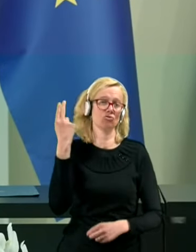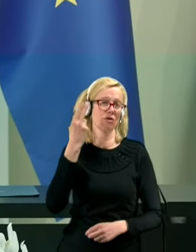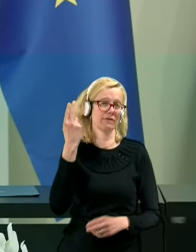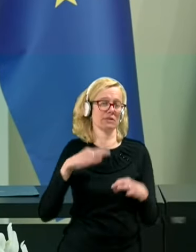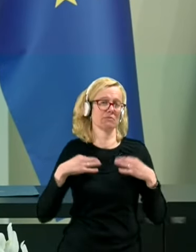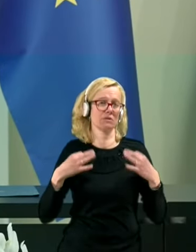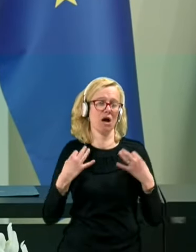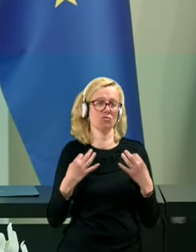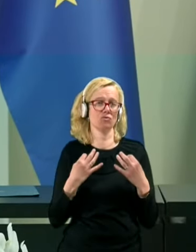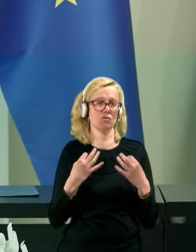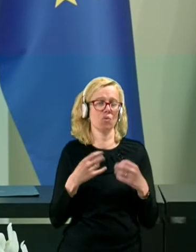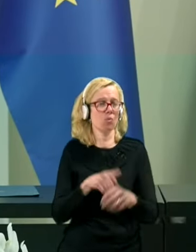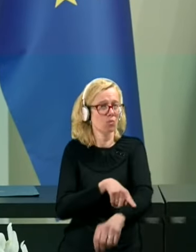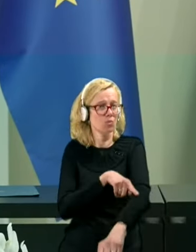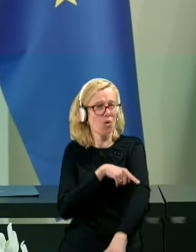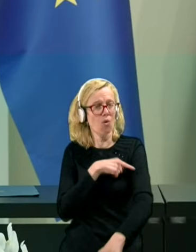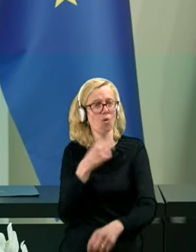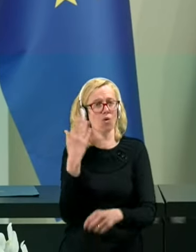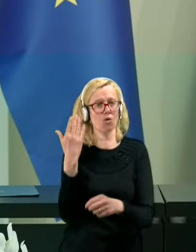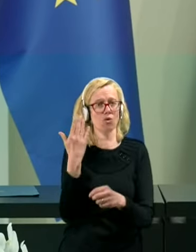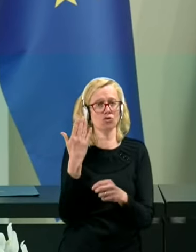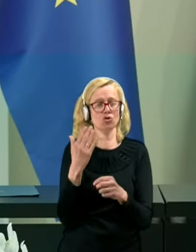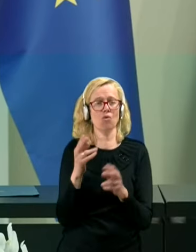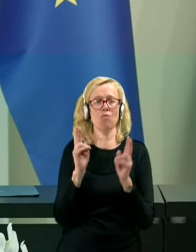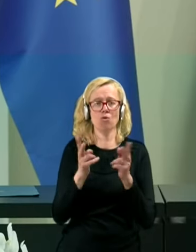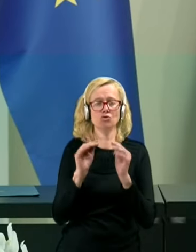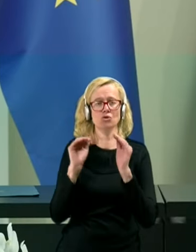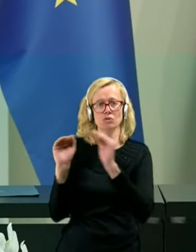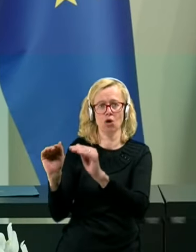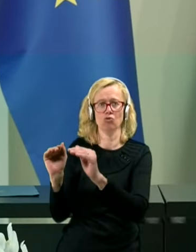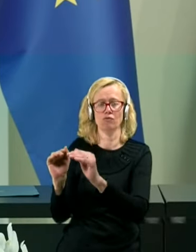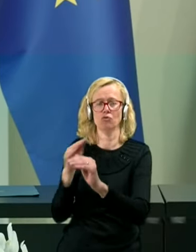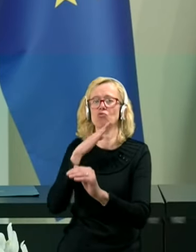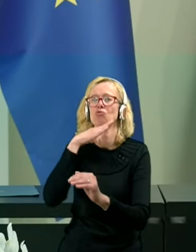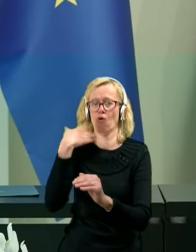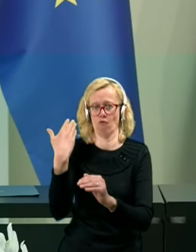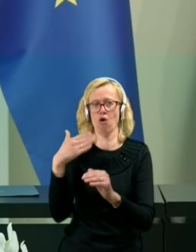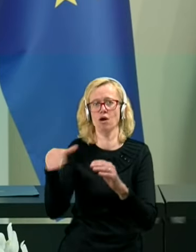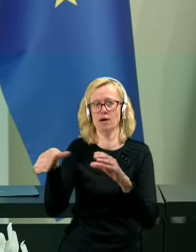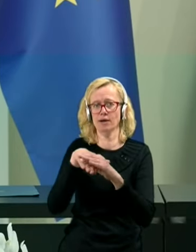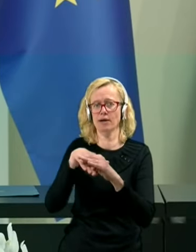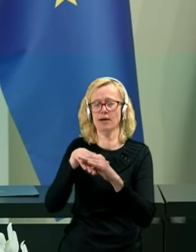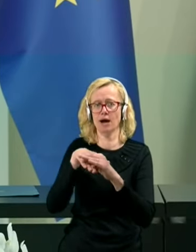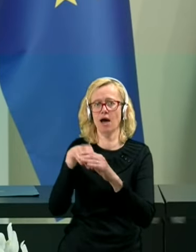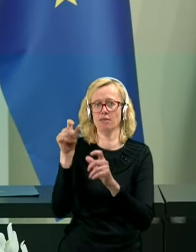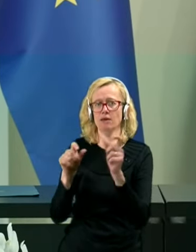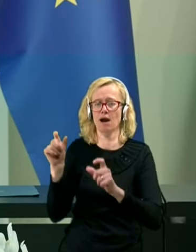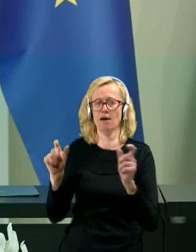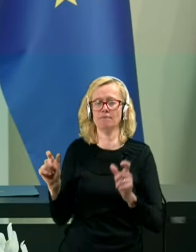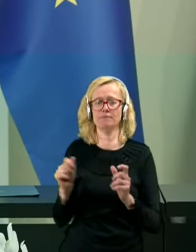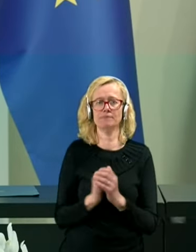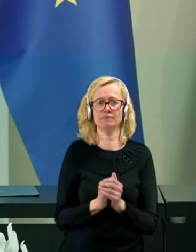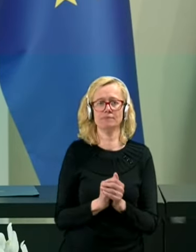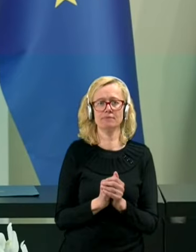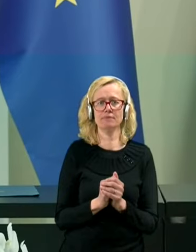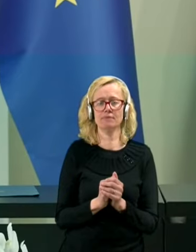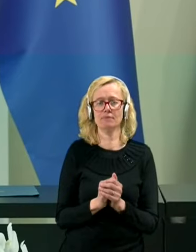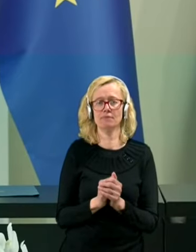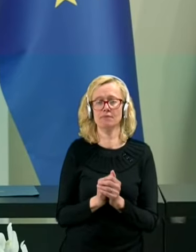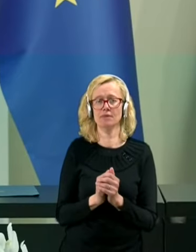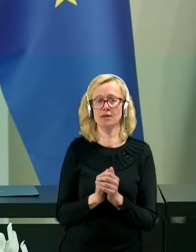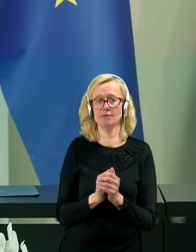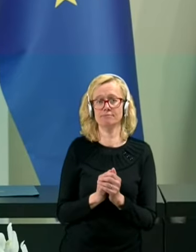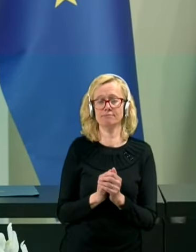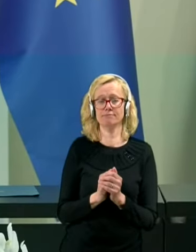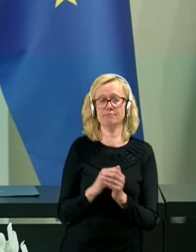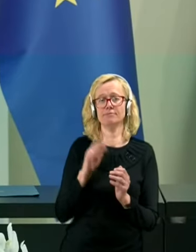zdravstvu dolgoročno pa zagotoviti dovolj kadra in na tej osnovi